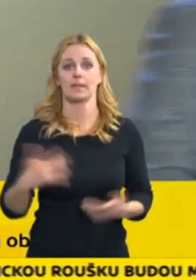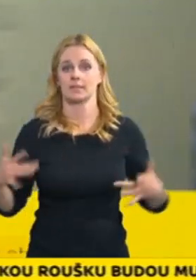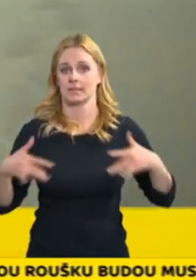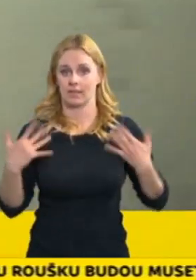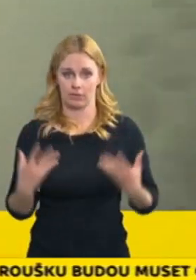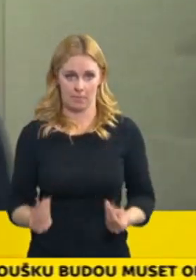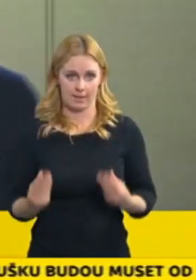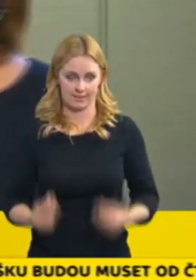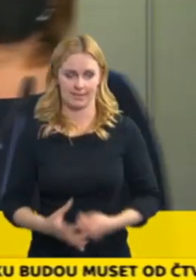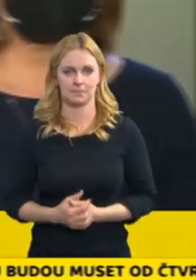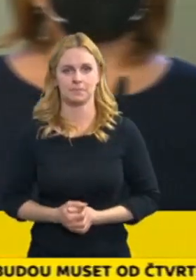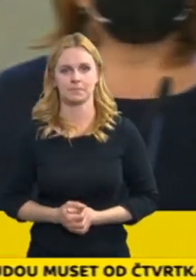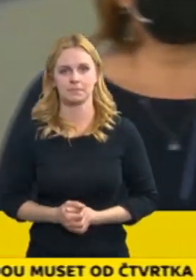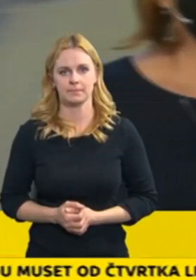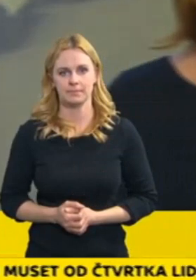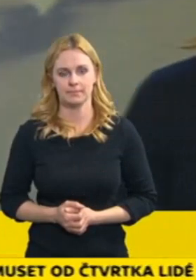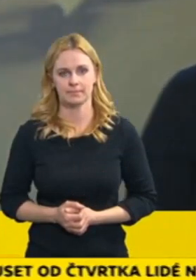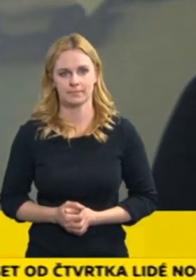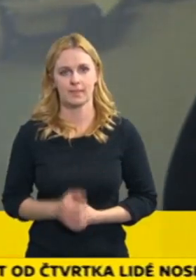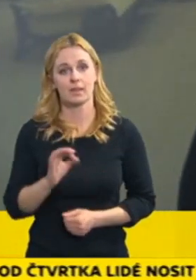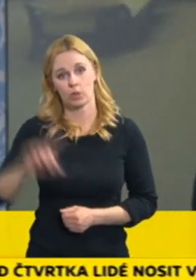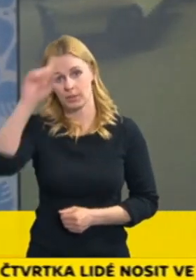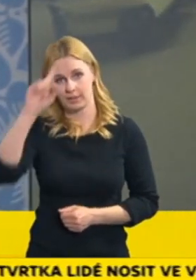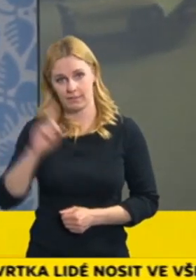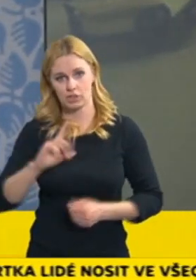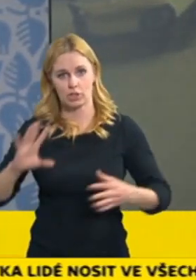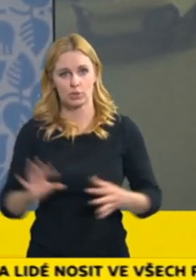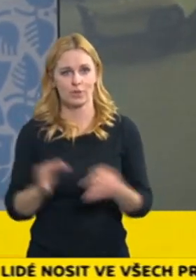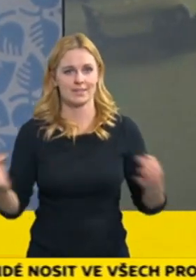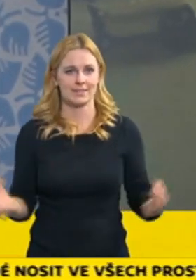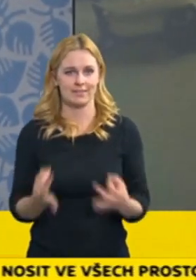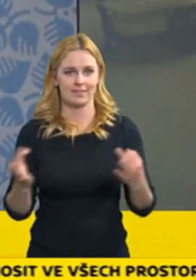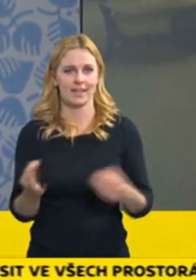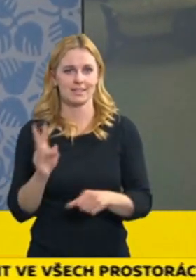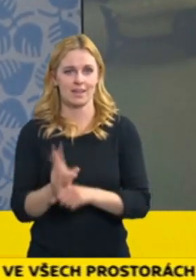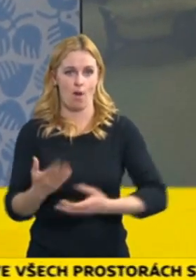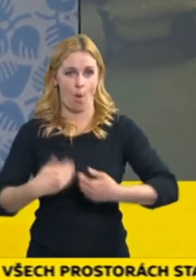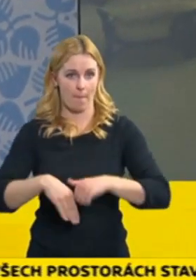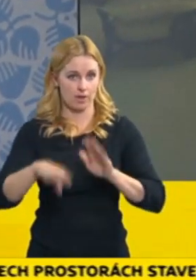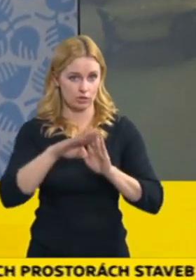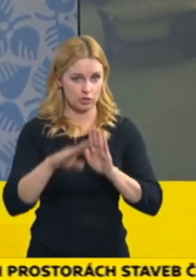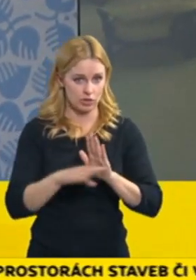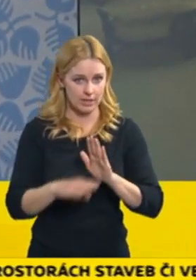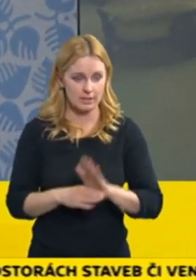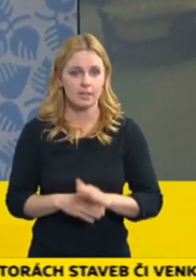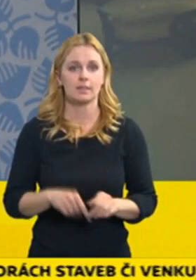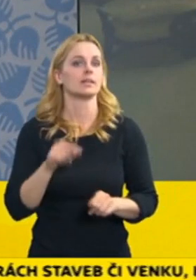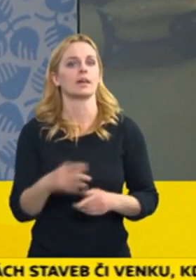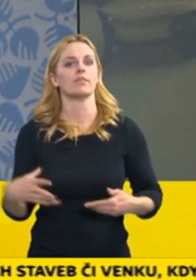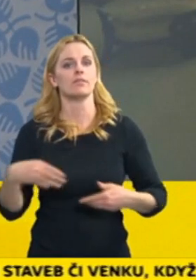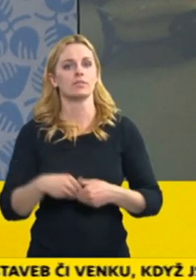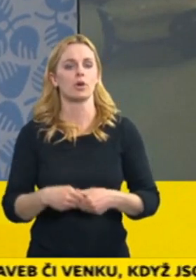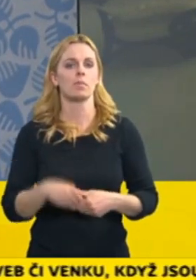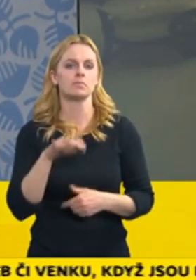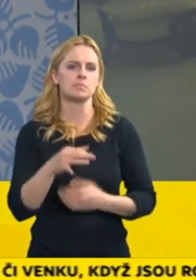Pokud se týká opatření, která jsou nyní nastavena, tak došlo k určitým změnám, protože všichni si